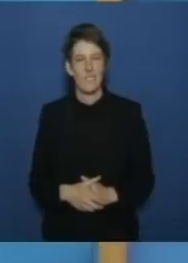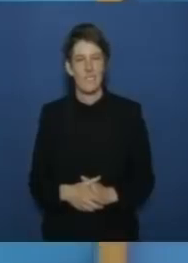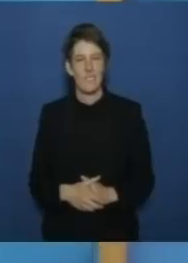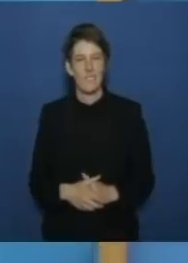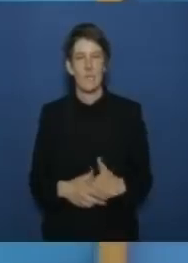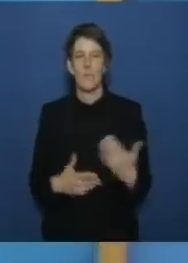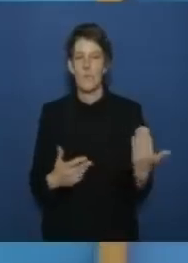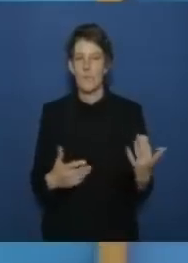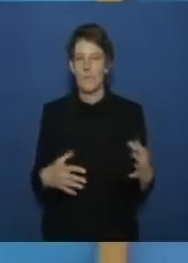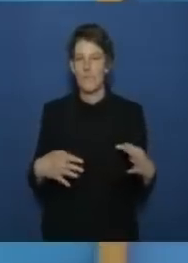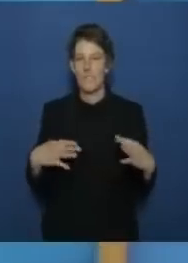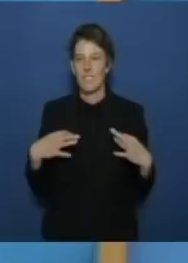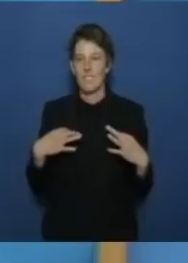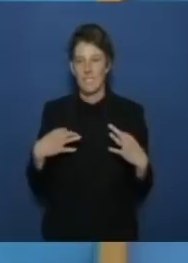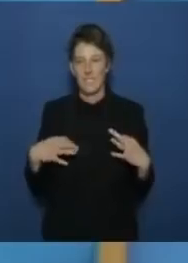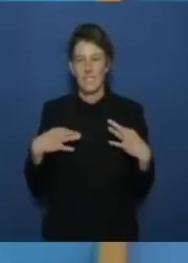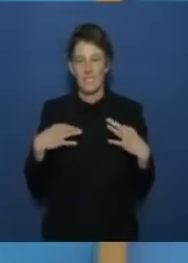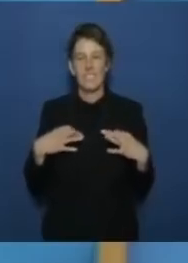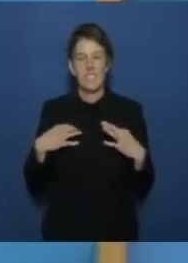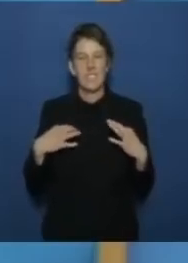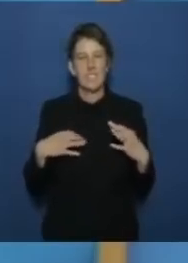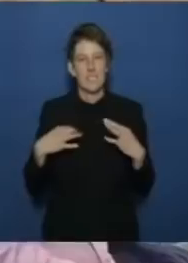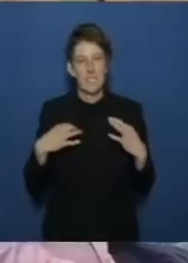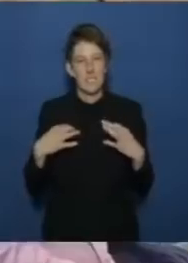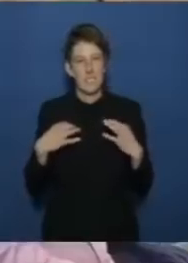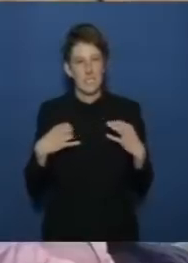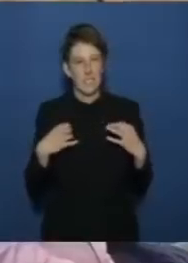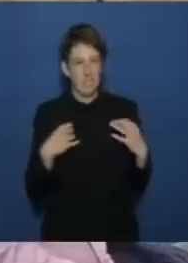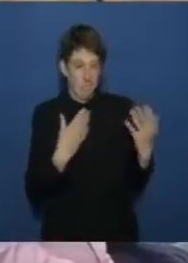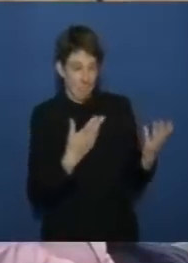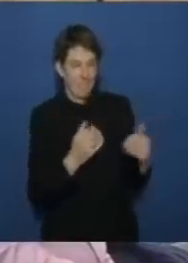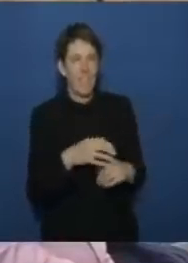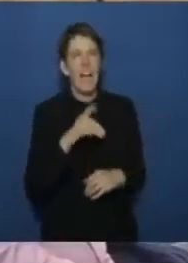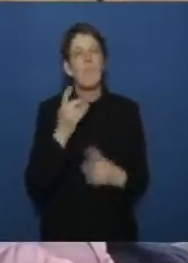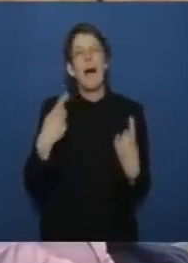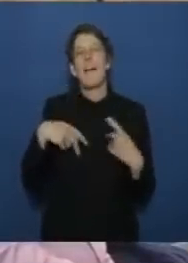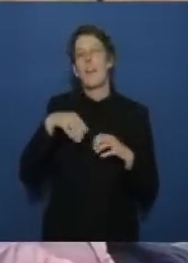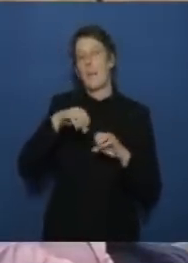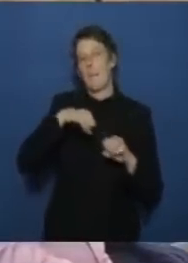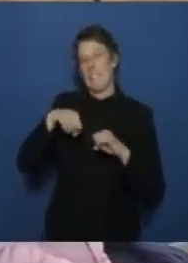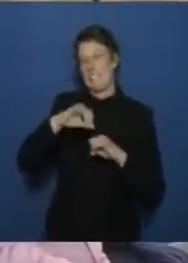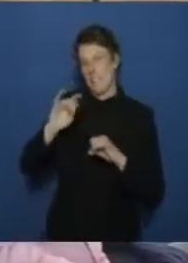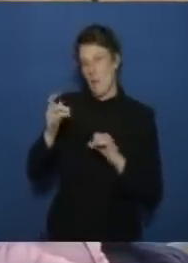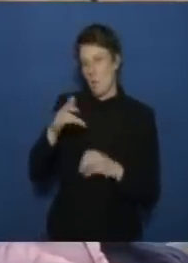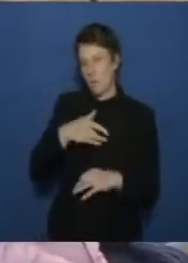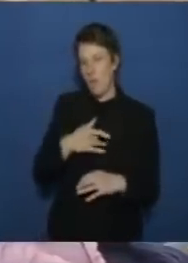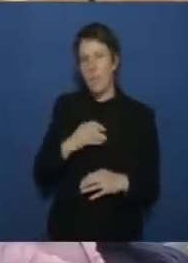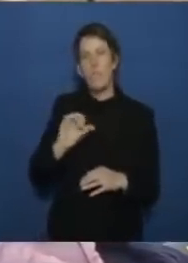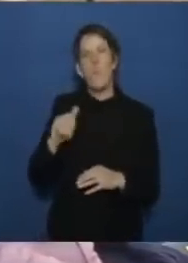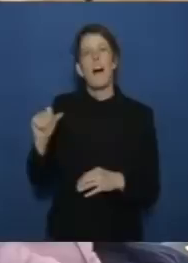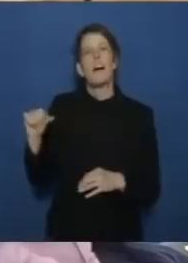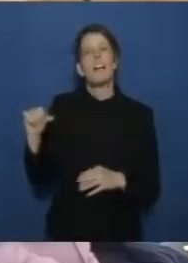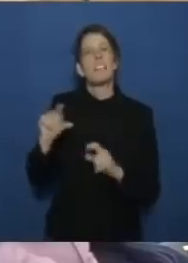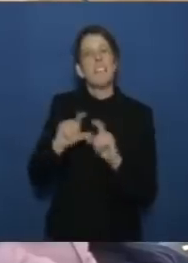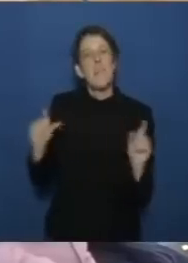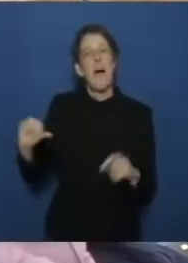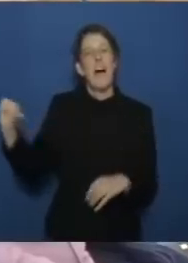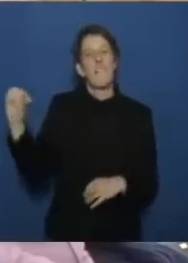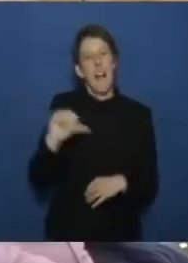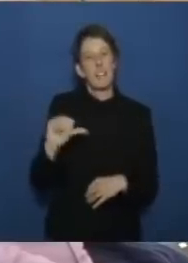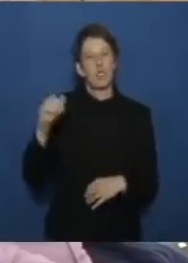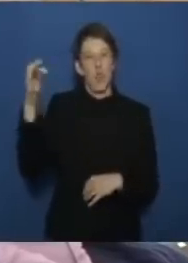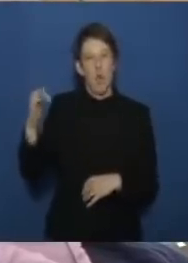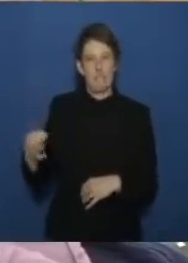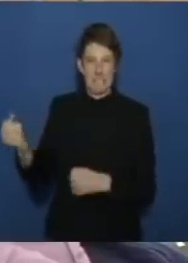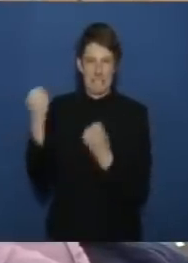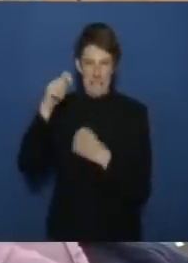zivil ist auf dem platz wirklich ungewohnt aber es betrifft auch weitere ministerien es geht noch mal um das thema afghanische ortskräfte die ministerin